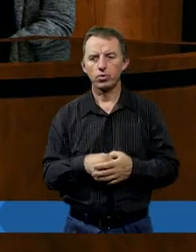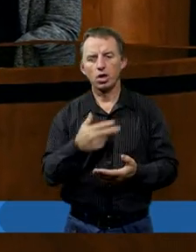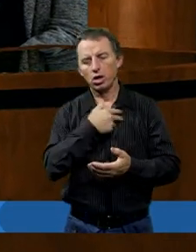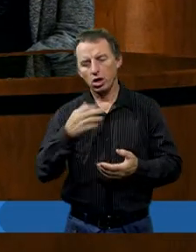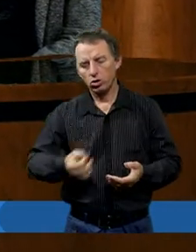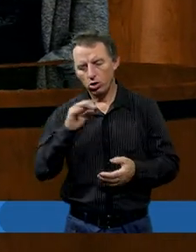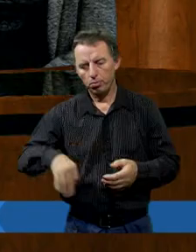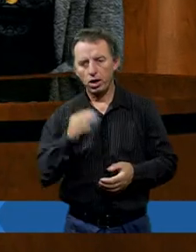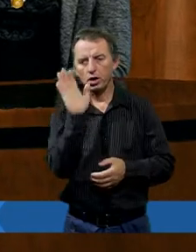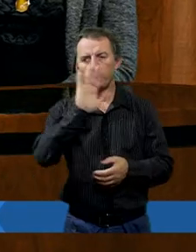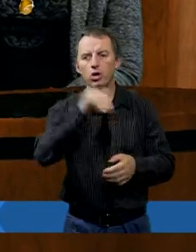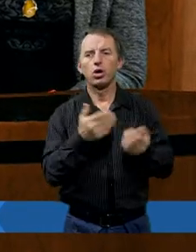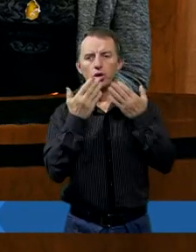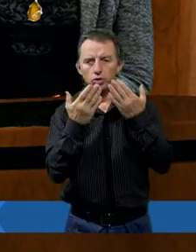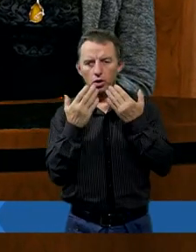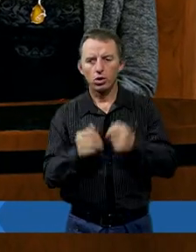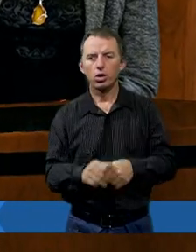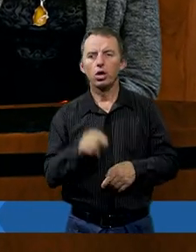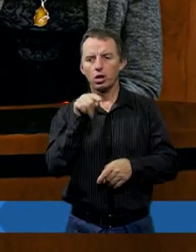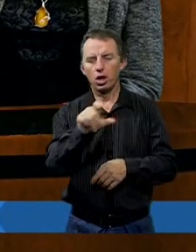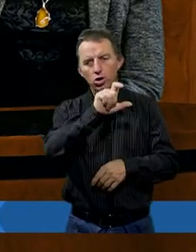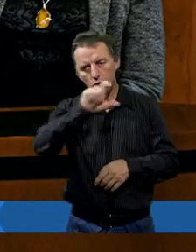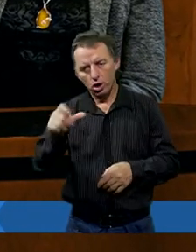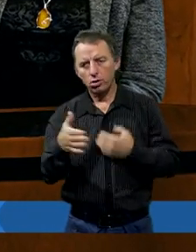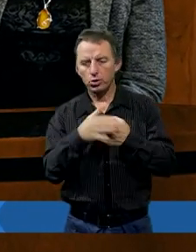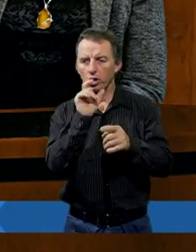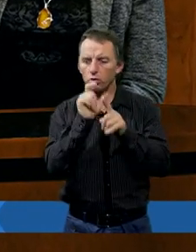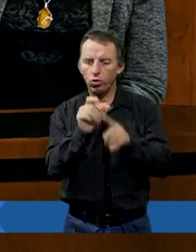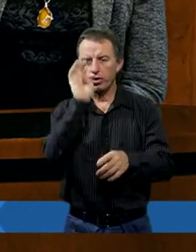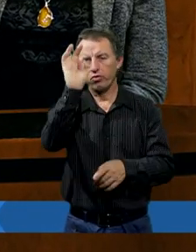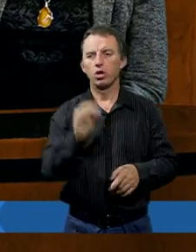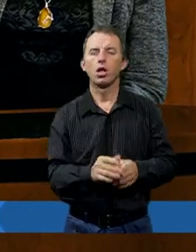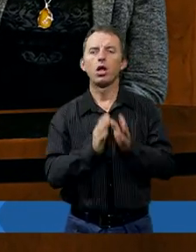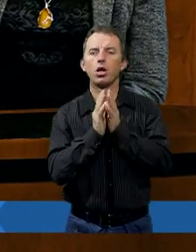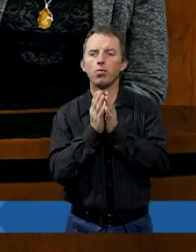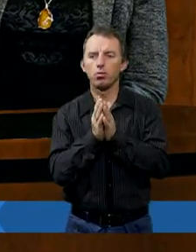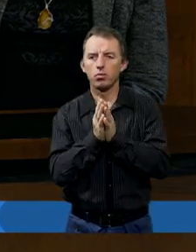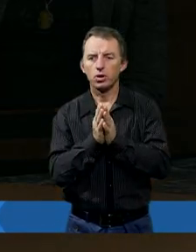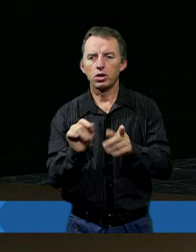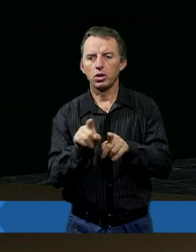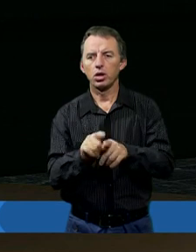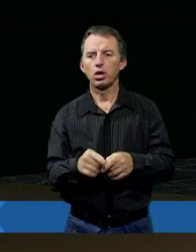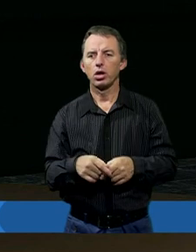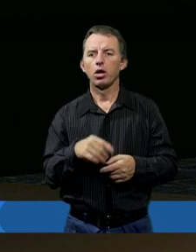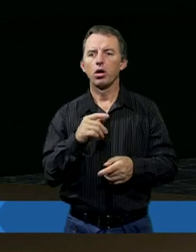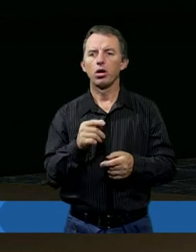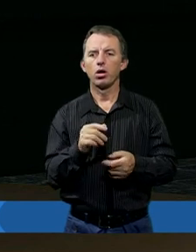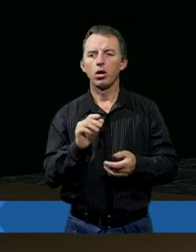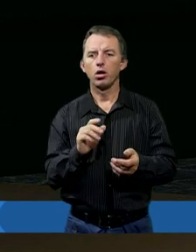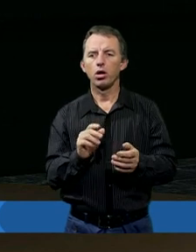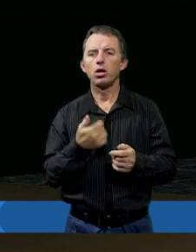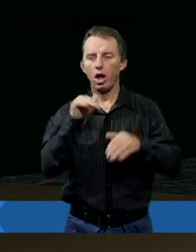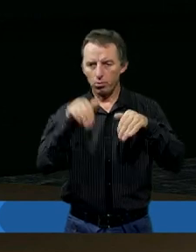Nasz drogi Panie i Boże, dziękujemy za ten czas przy Twoim Słowie, za to, że pokazujesz,